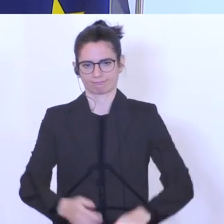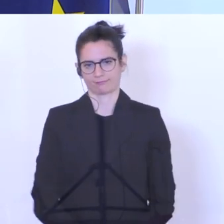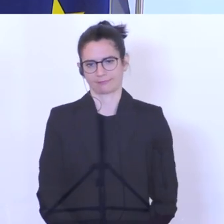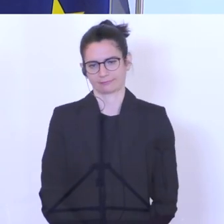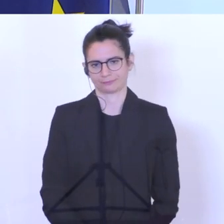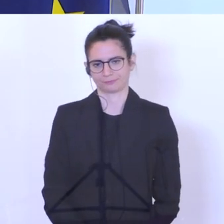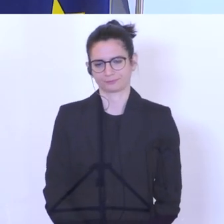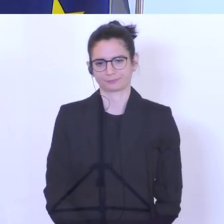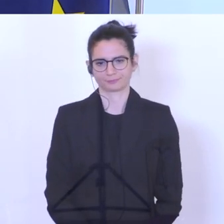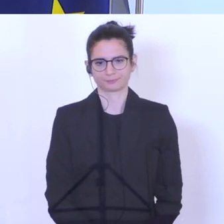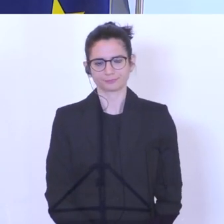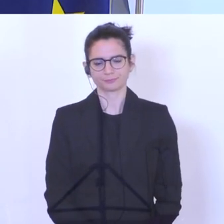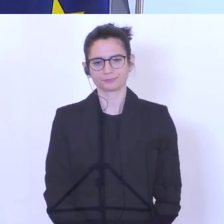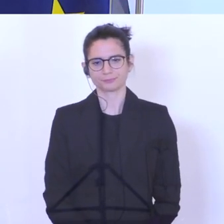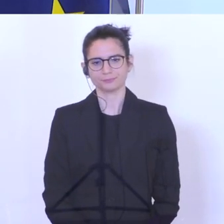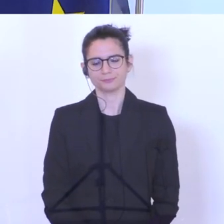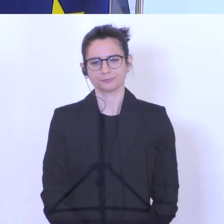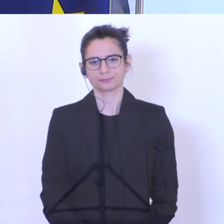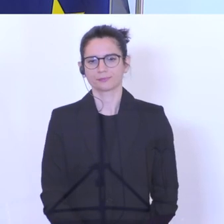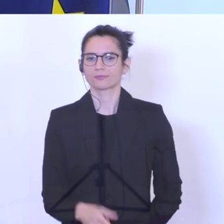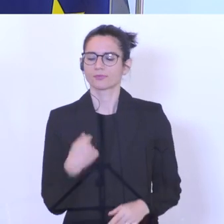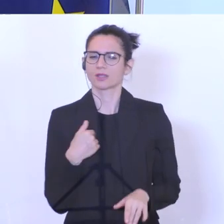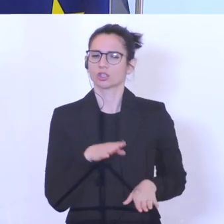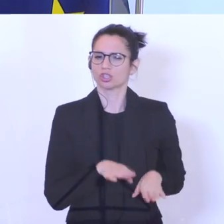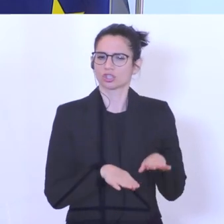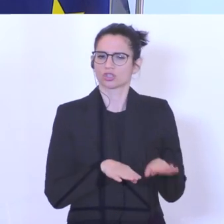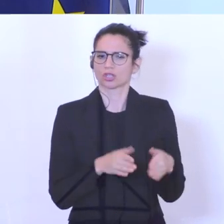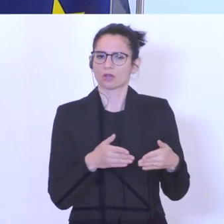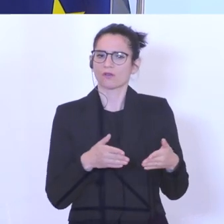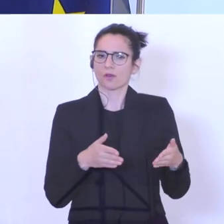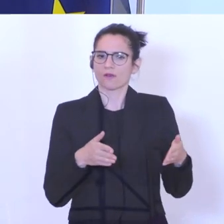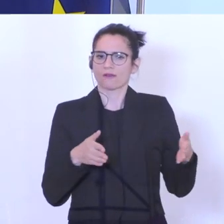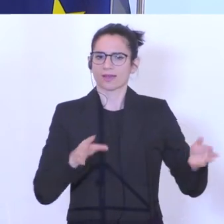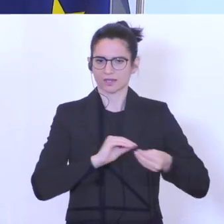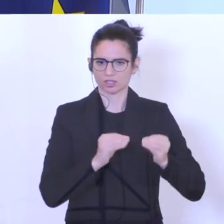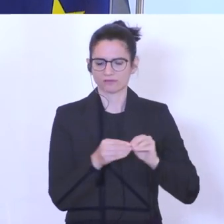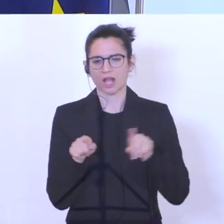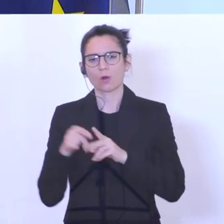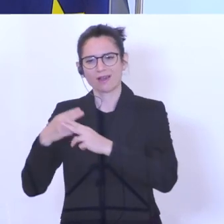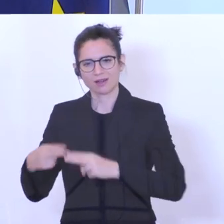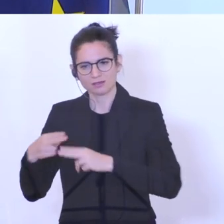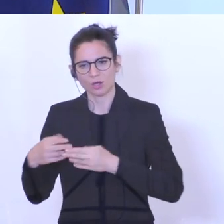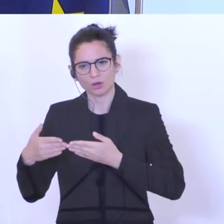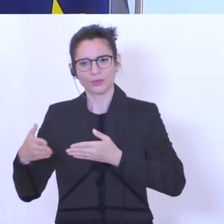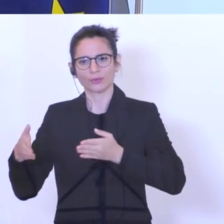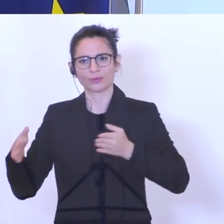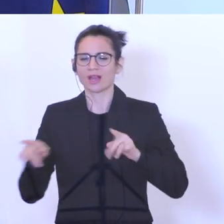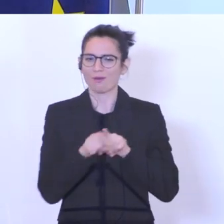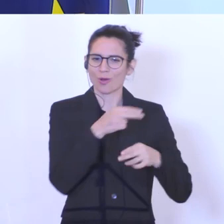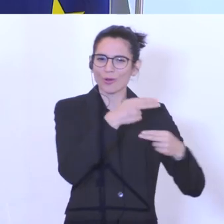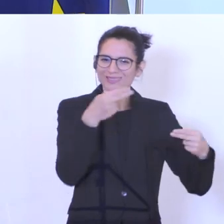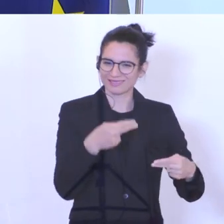ablaufen kann. Mit der schrittweise Eröffnung von Geschäften, aber auch Restaurants, jetzt wieder die Hotellerie,